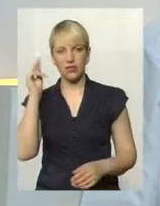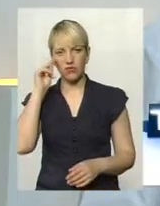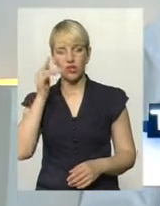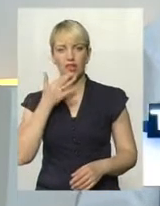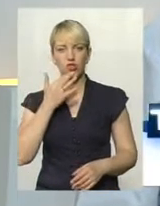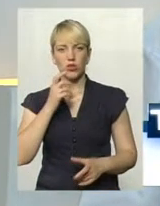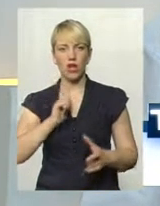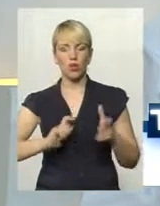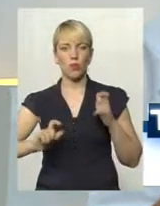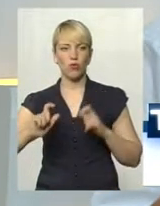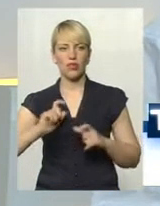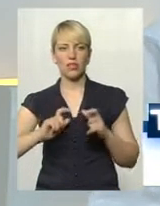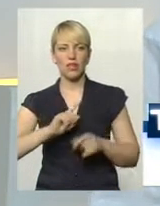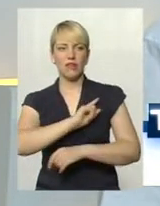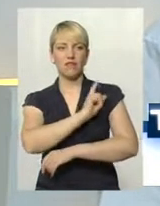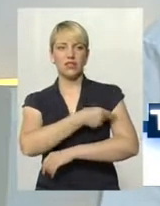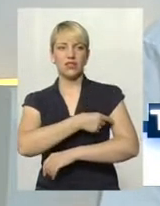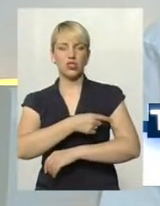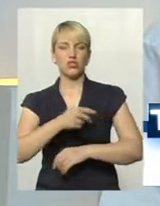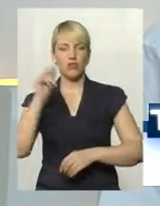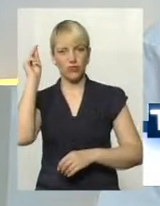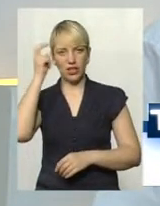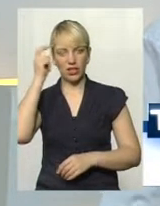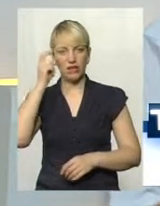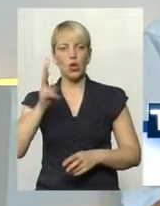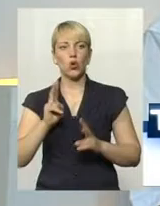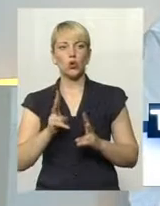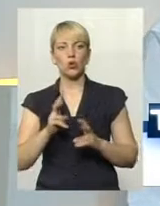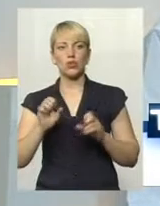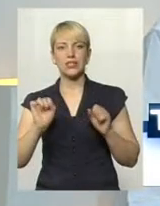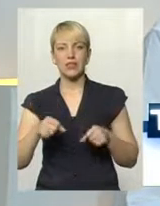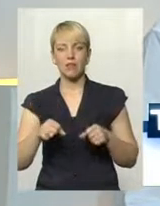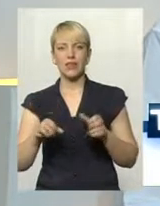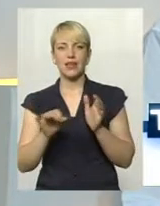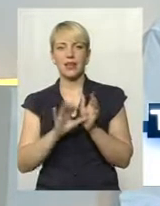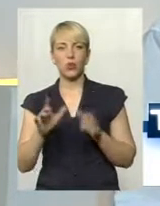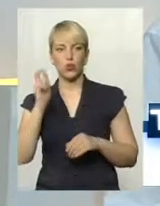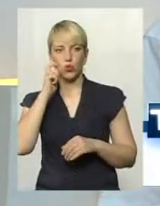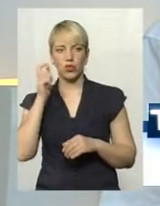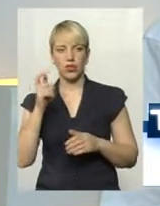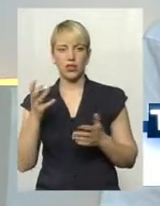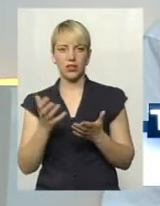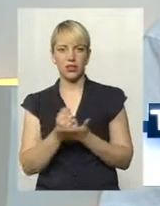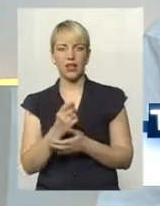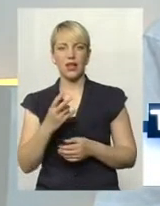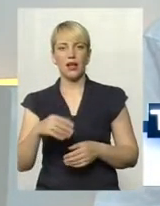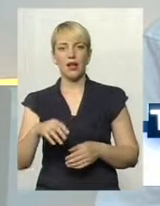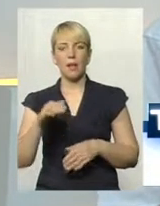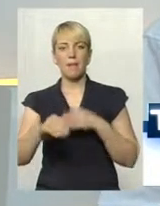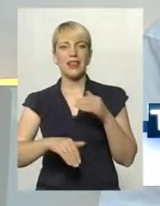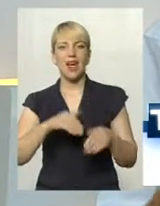університеті фізичного виховання в Києві, який зміг побити рекорди України плавання на спині